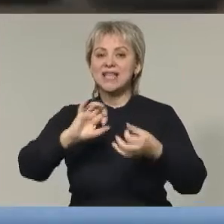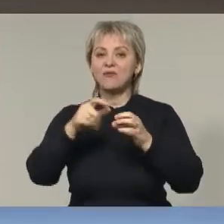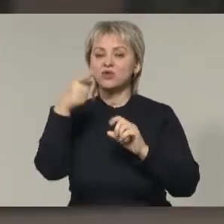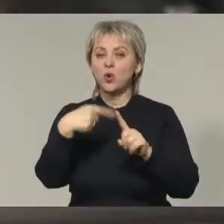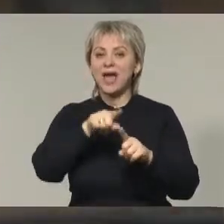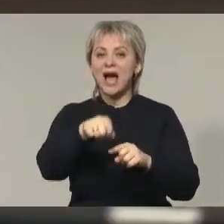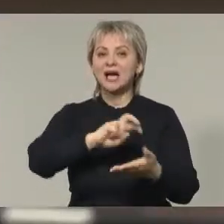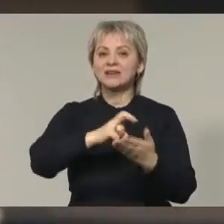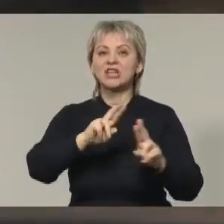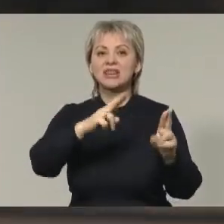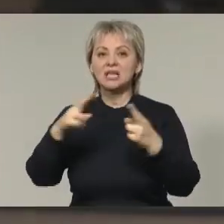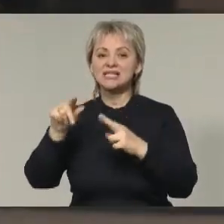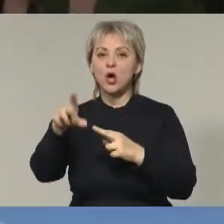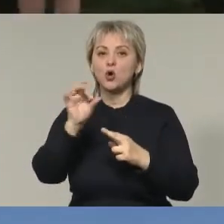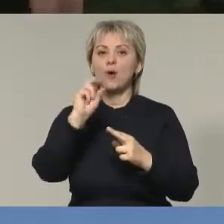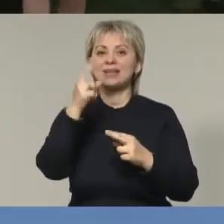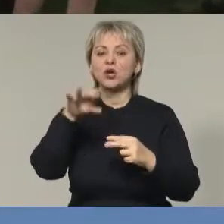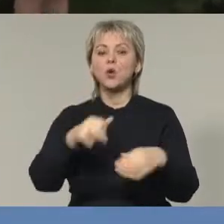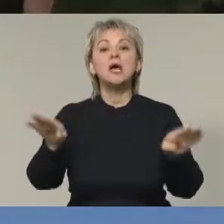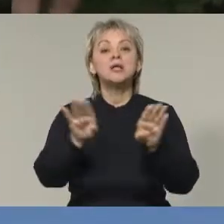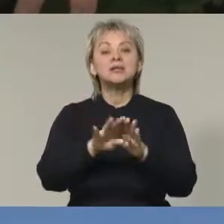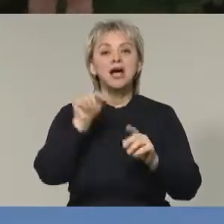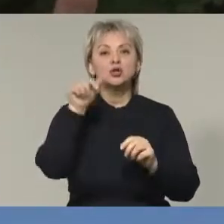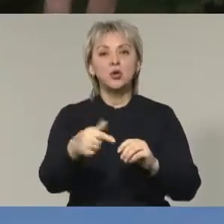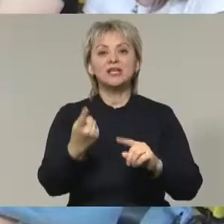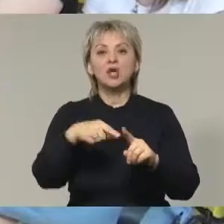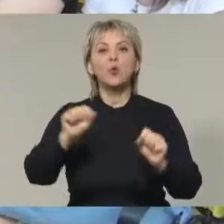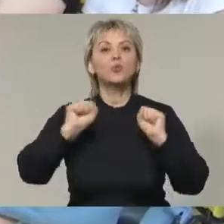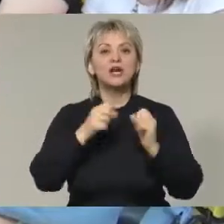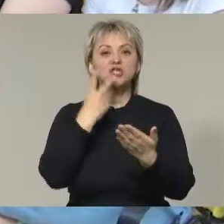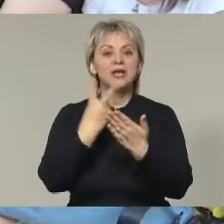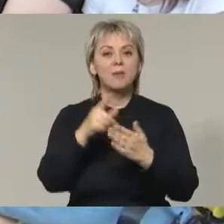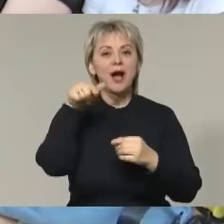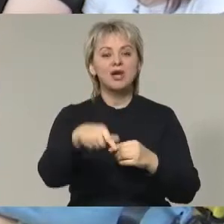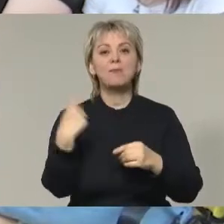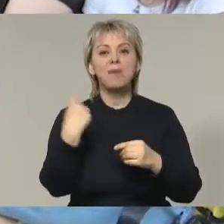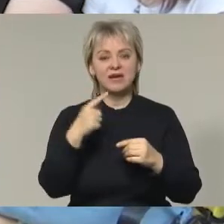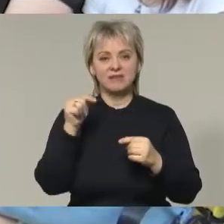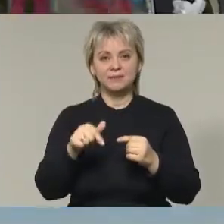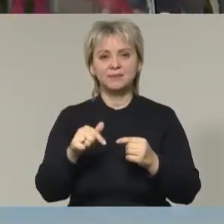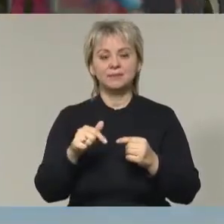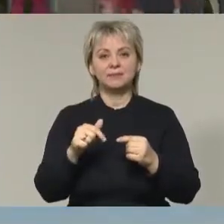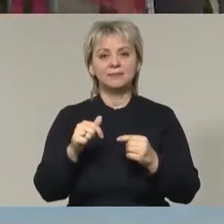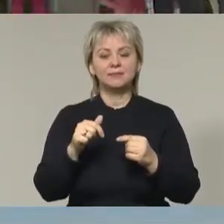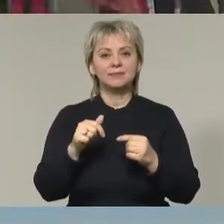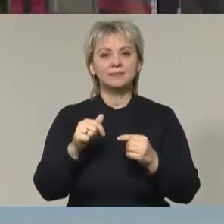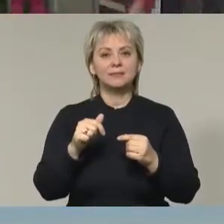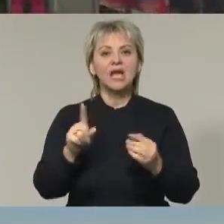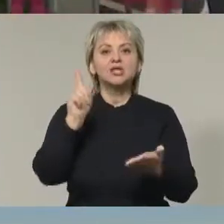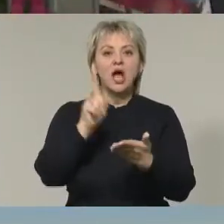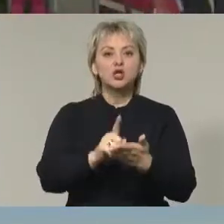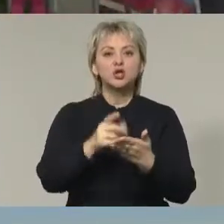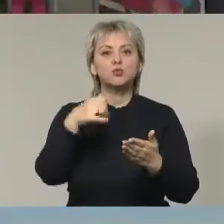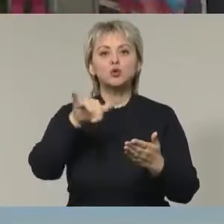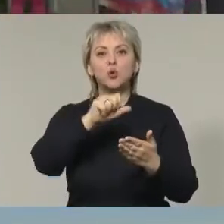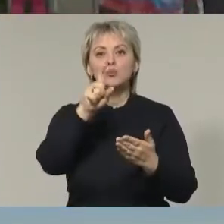акробатического и танцевального рок-н-ролла. Так что именно это упражнение показывают первым. «Коленки у вас должны быть упругими,